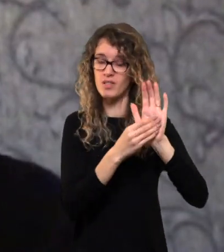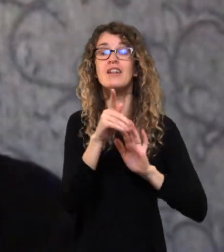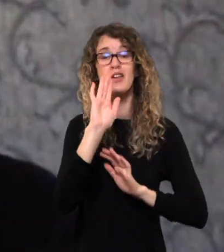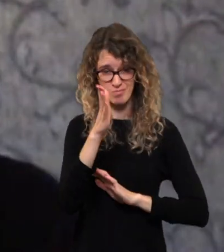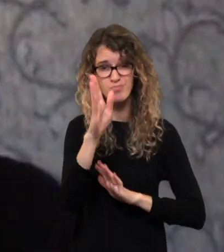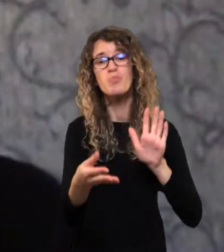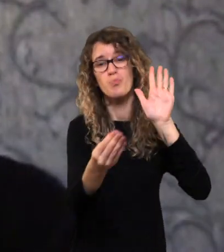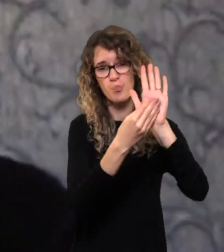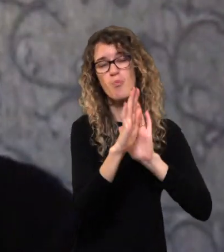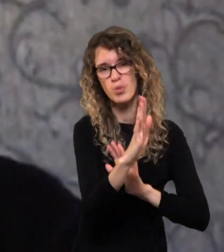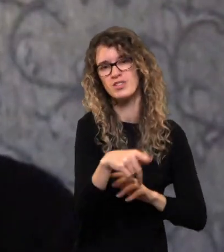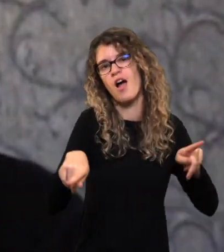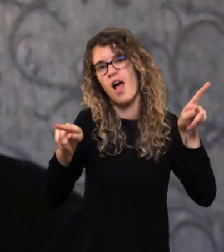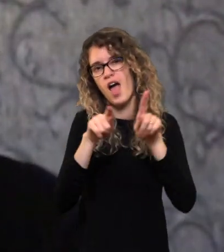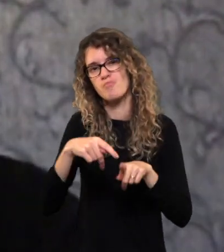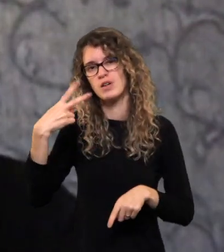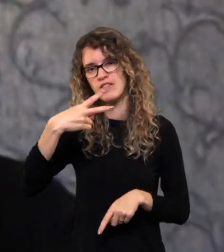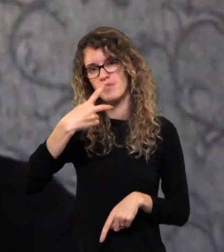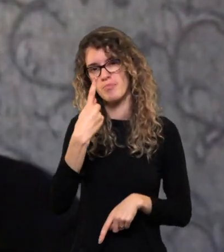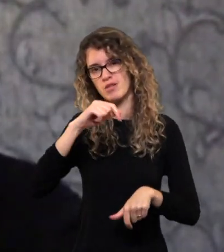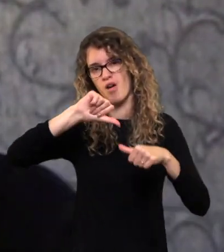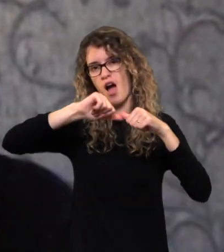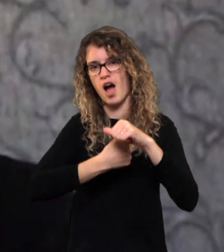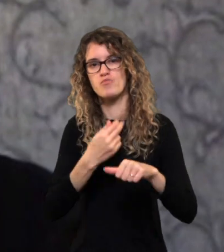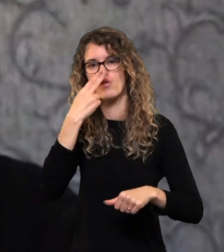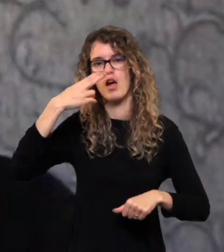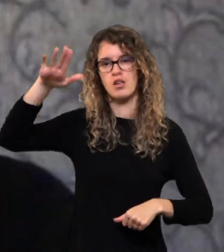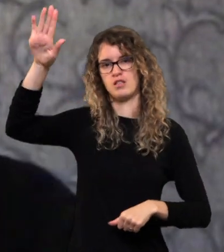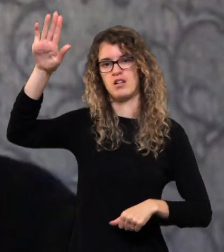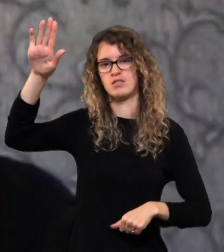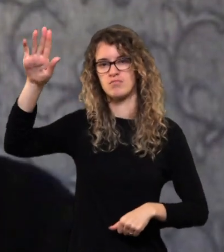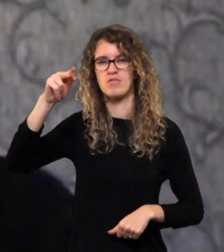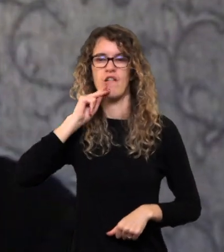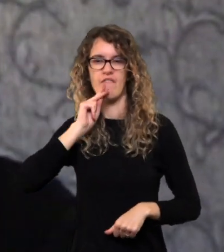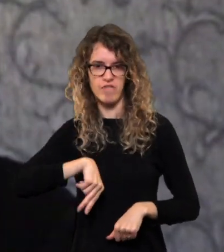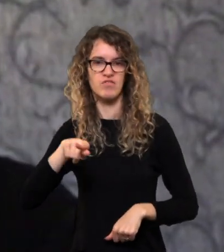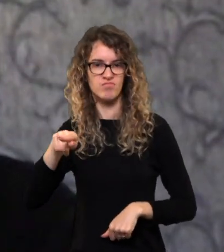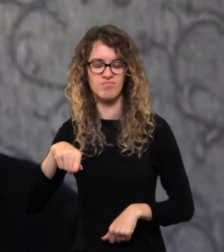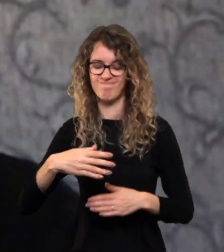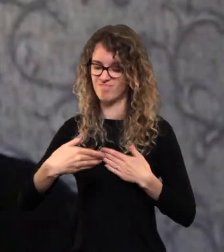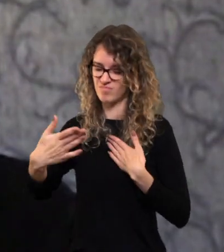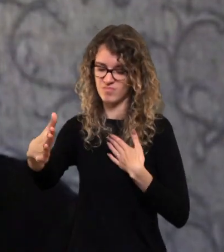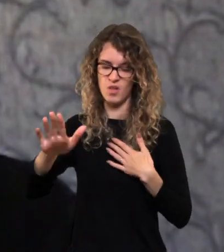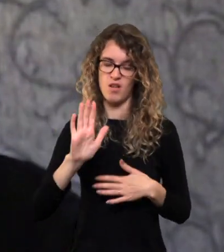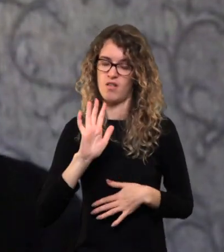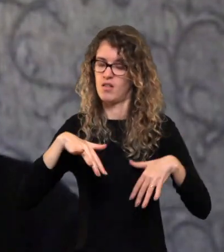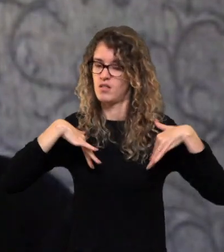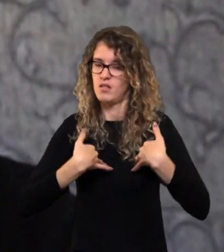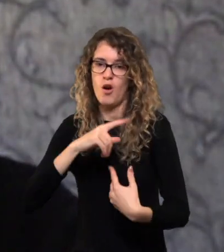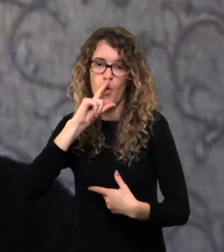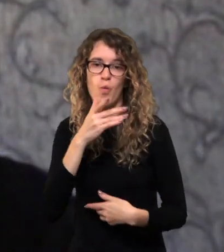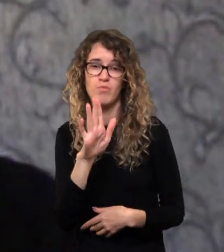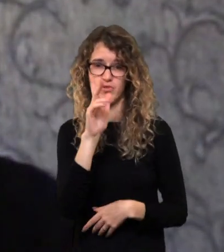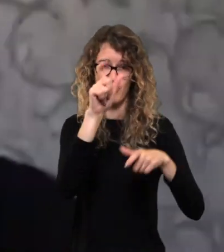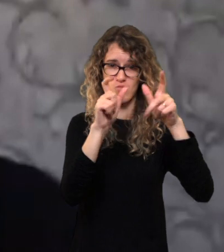ir jėti į istoriją. Finale jis įjeisi į istoriją. Kaip 21 amžiaus Hitleris, kaip karinis nusikaltelis, aš